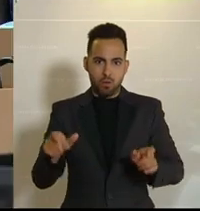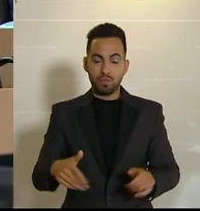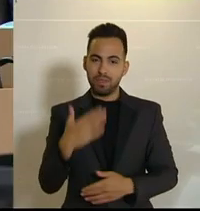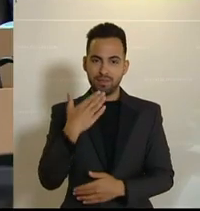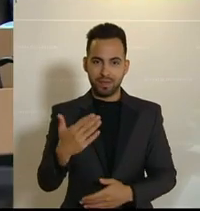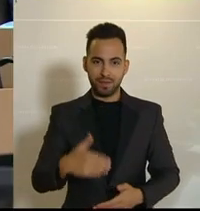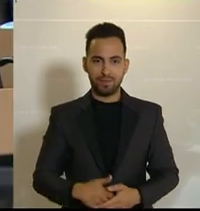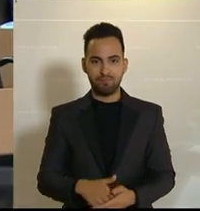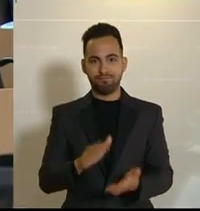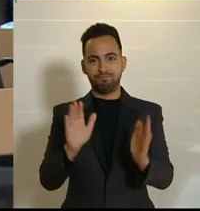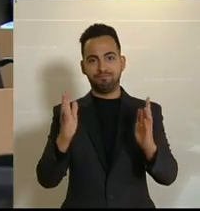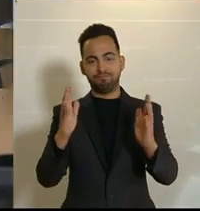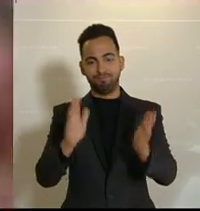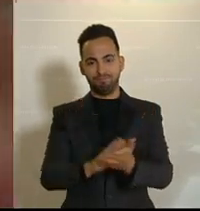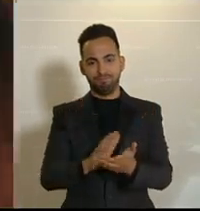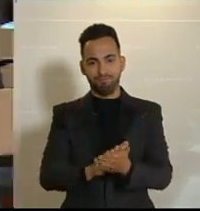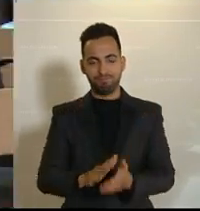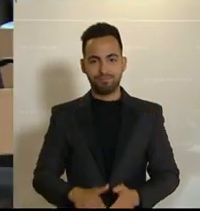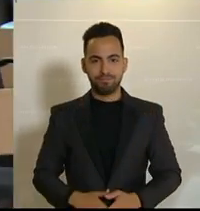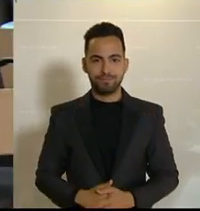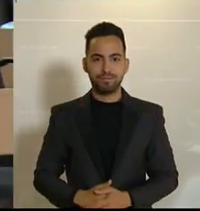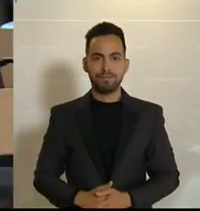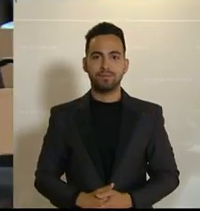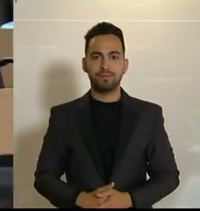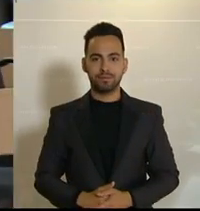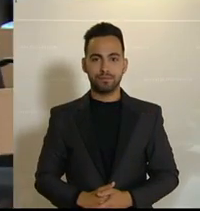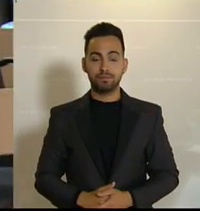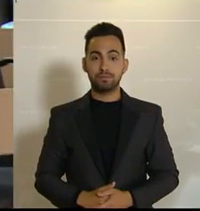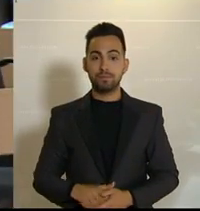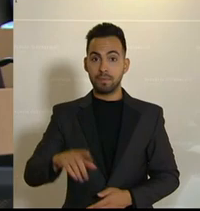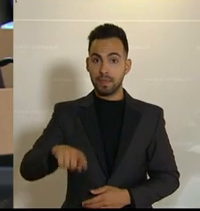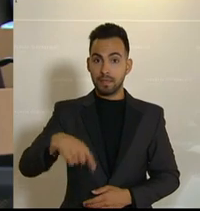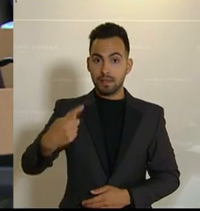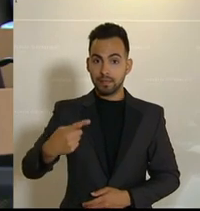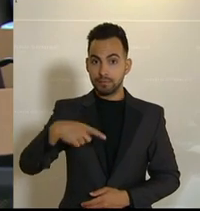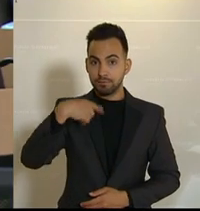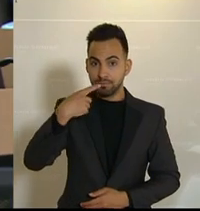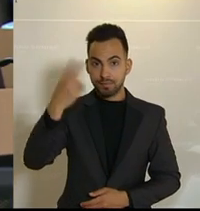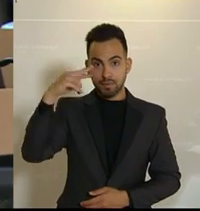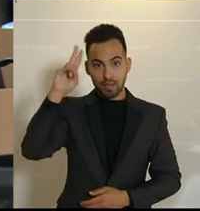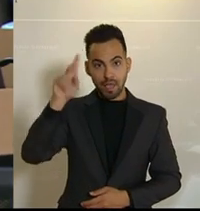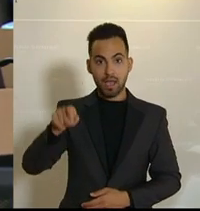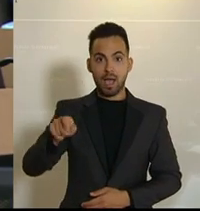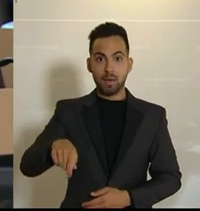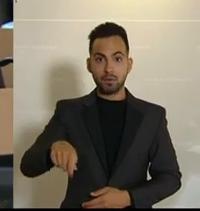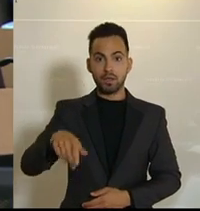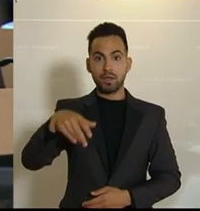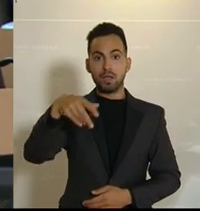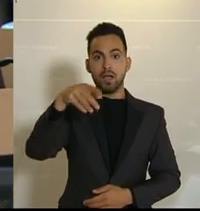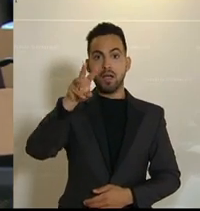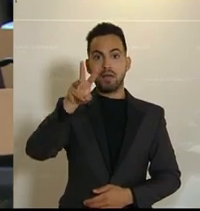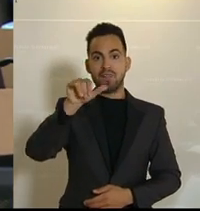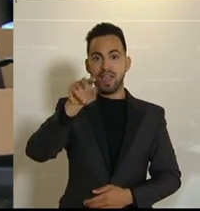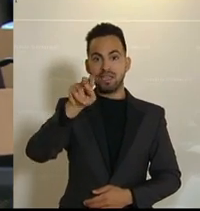Das war Joachim Schnabel, Bürgermeister der Gemeinde Lang im Bezirk Leibniz-Steiermark und nicht, wie von mir behauptet, Lukas Brandt-Werner